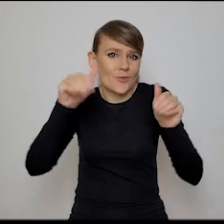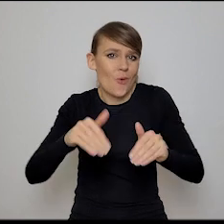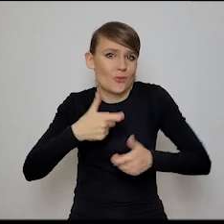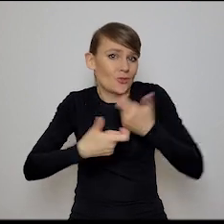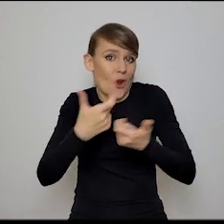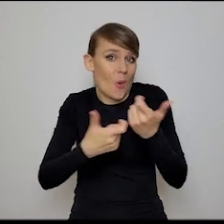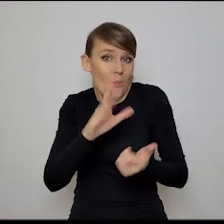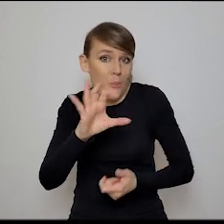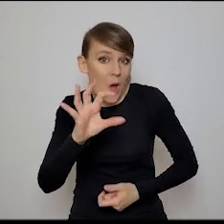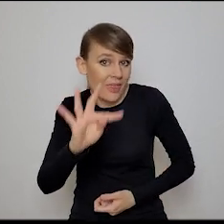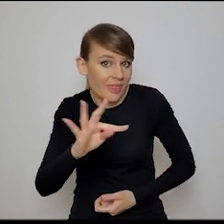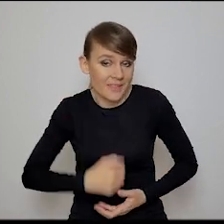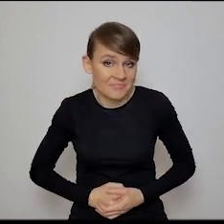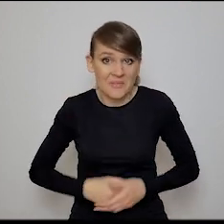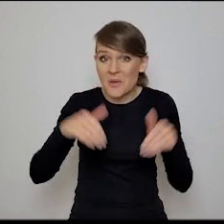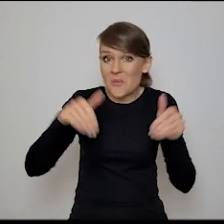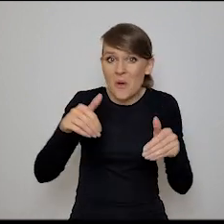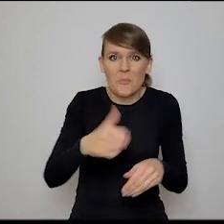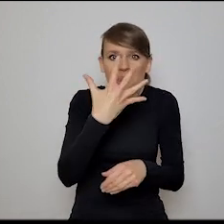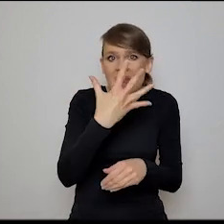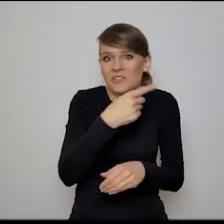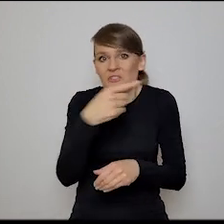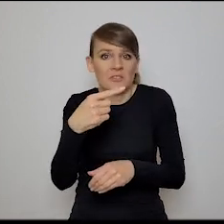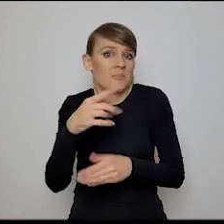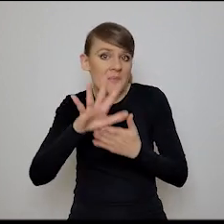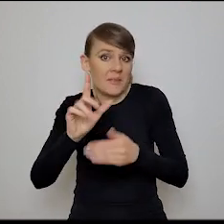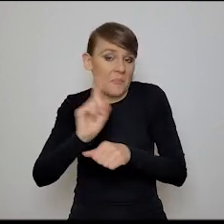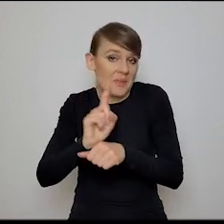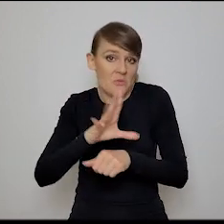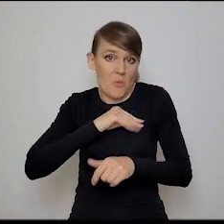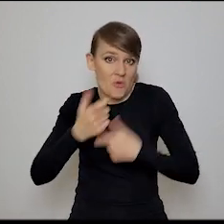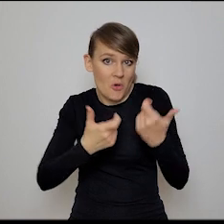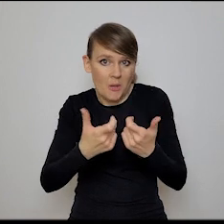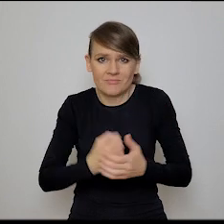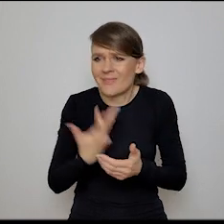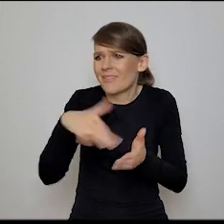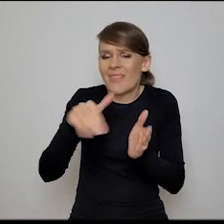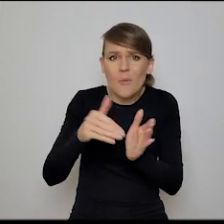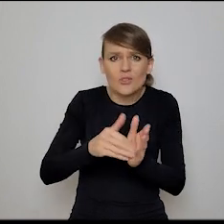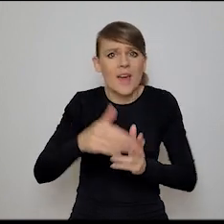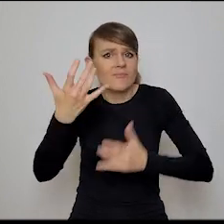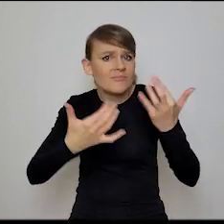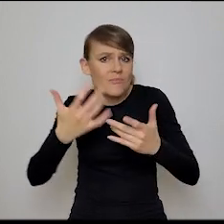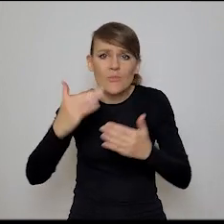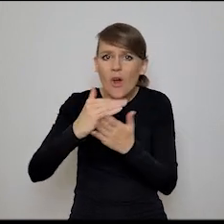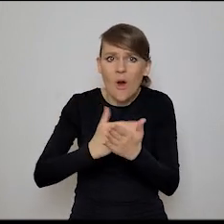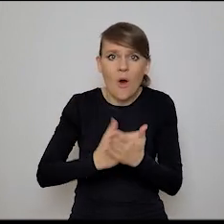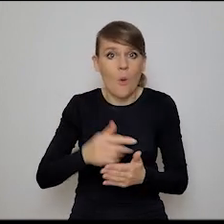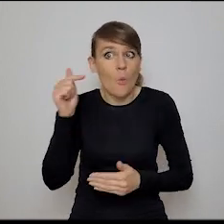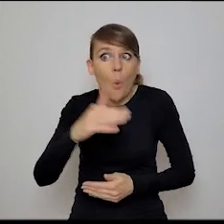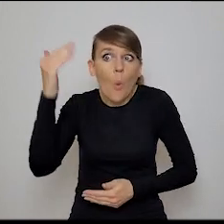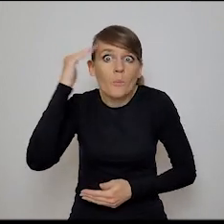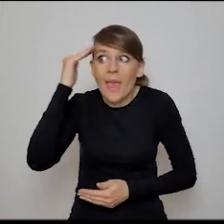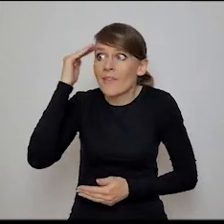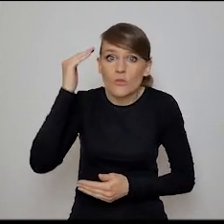sobie bota. Możemy to trwać od 5 do 15 minut, nie trzeba programować, nie trzeba jakichś specjalnych skilli, żeby to zrobić, ale